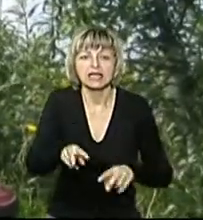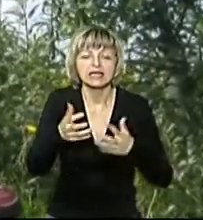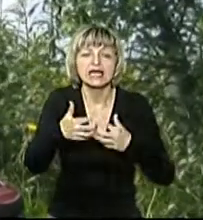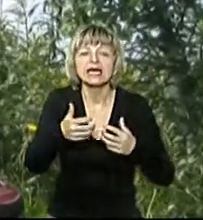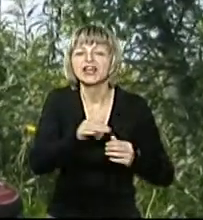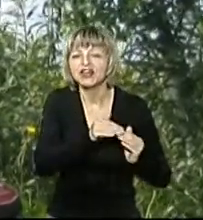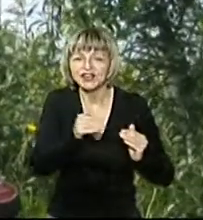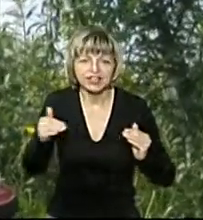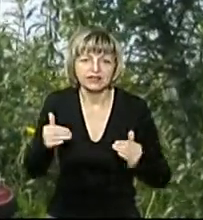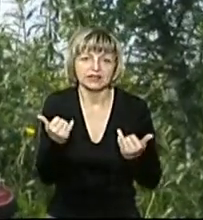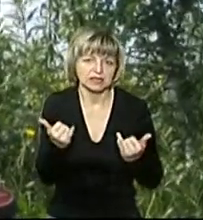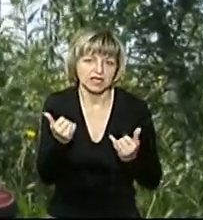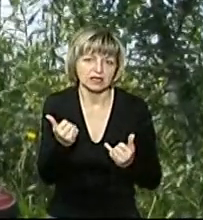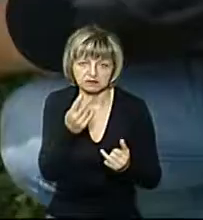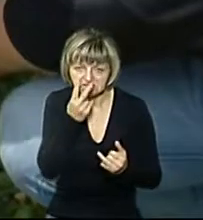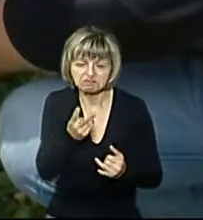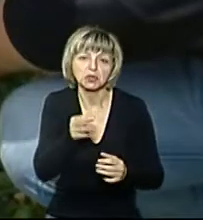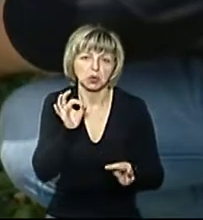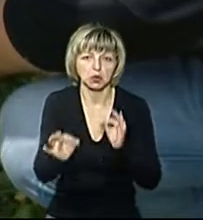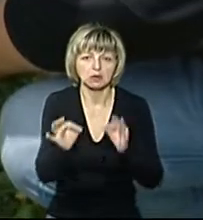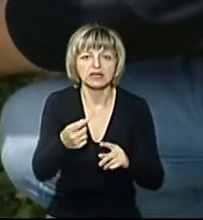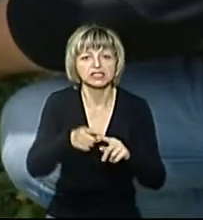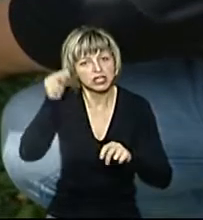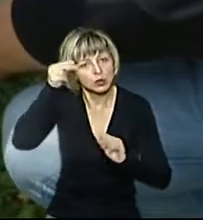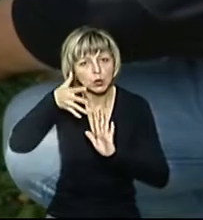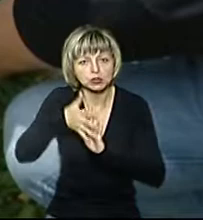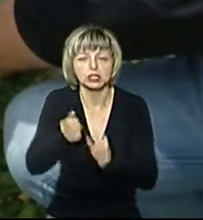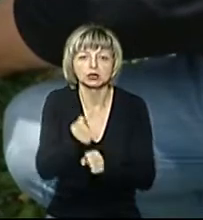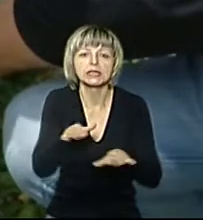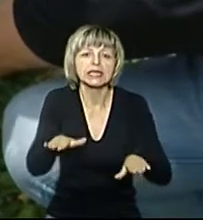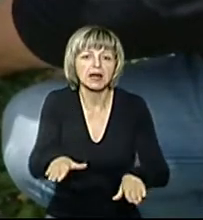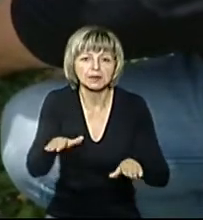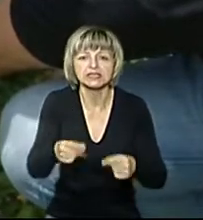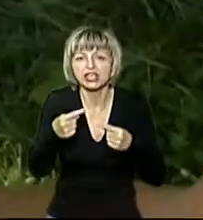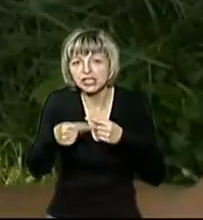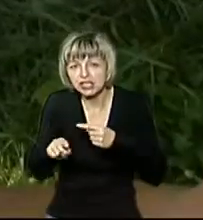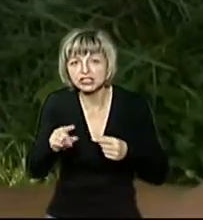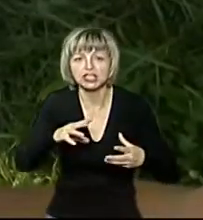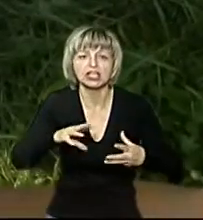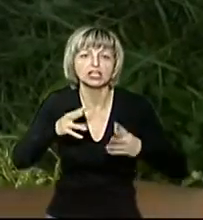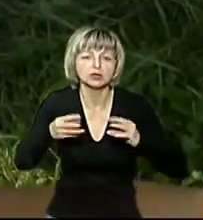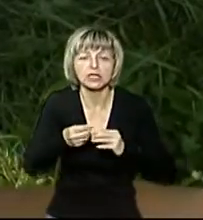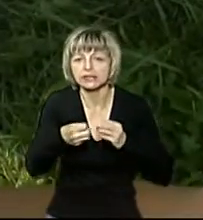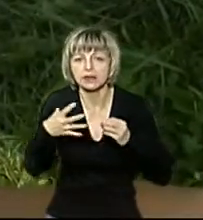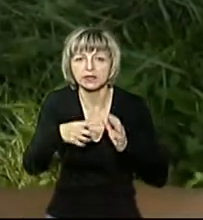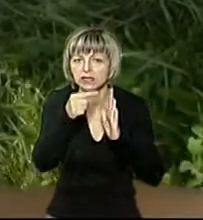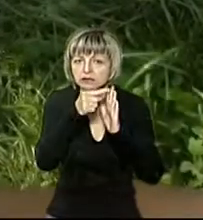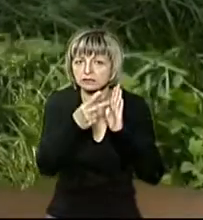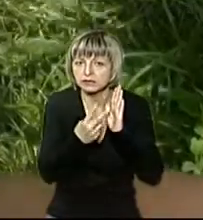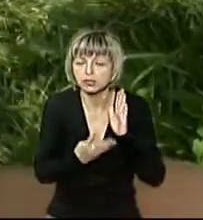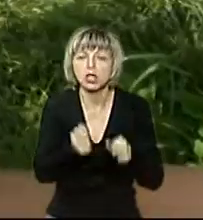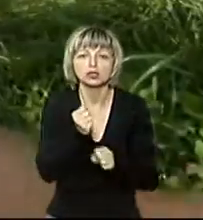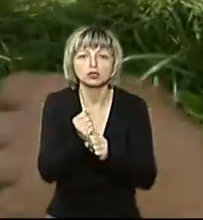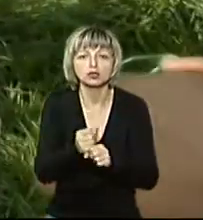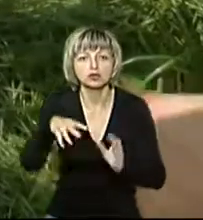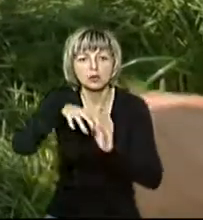рівень кисню зараз в межах норми». Ці дослідження провели на місці. Решту за 15-ма показниками проведуть в